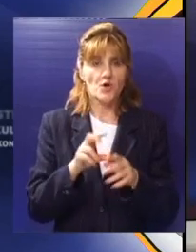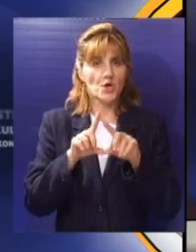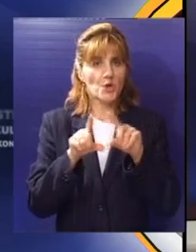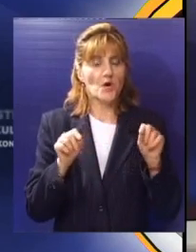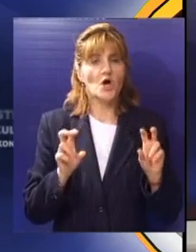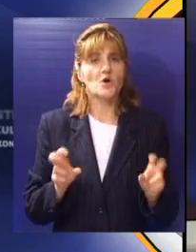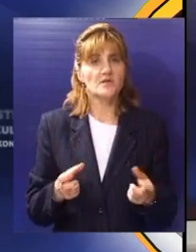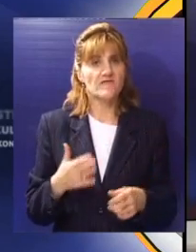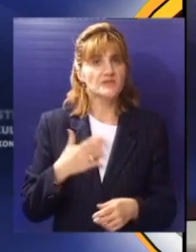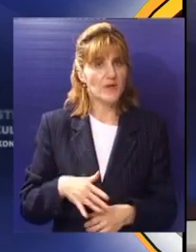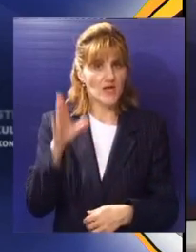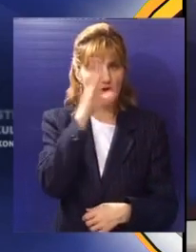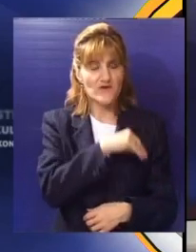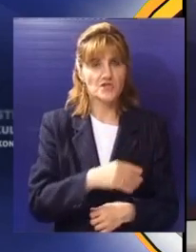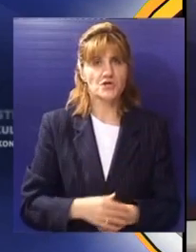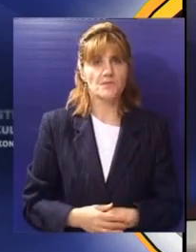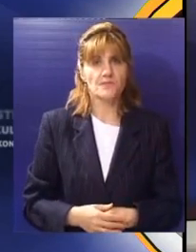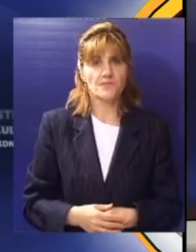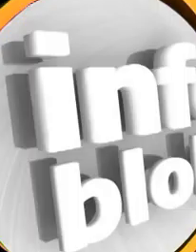UECO televizije. Prijatno veče!